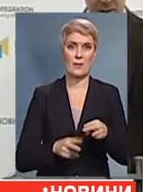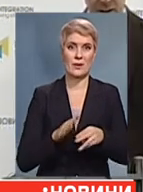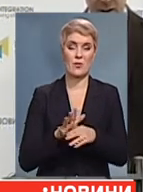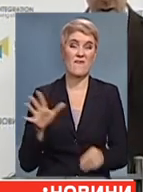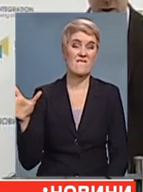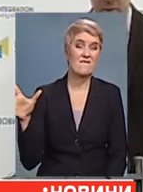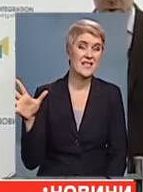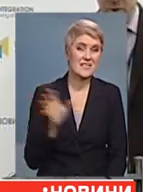гарячих точках.